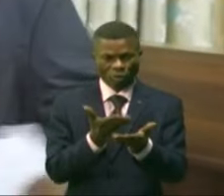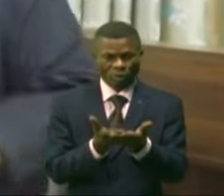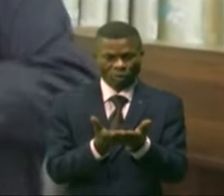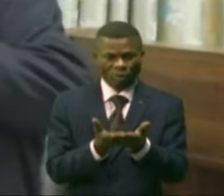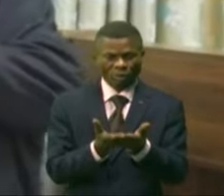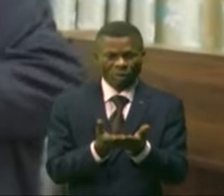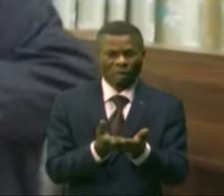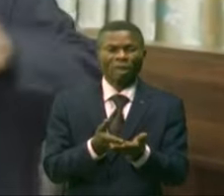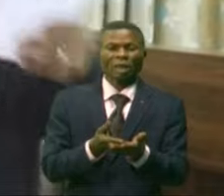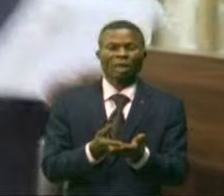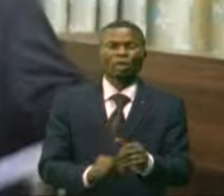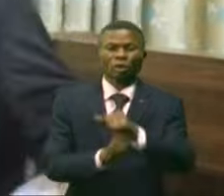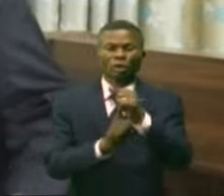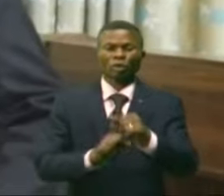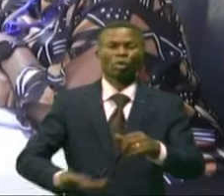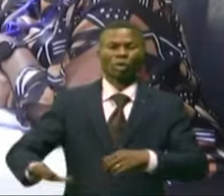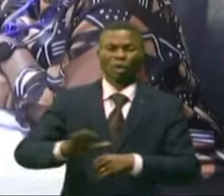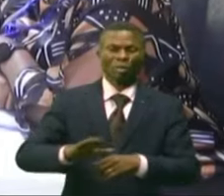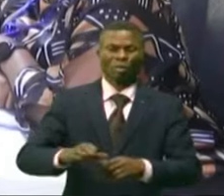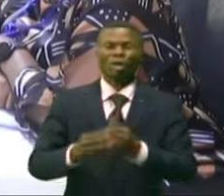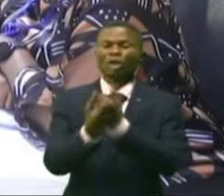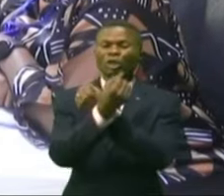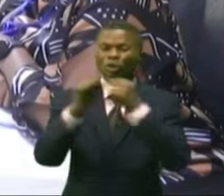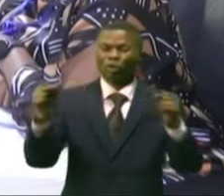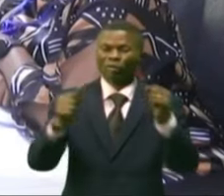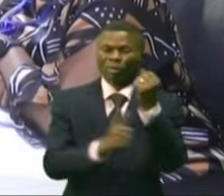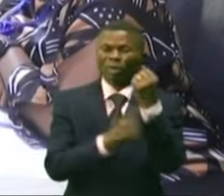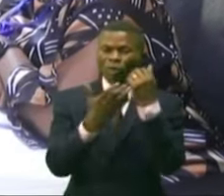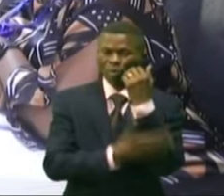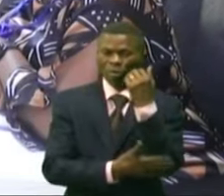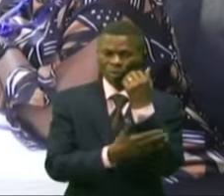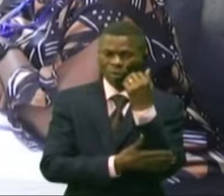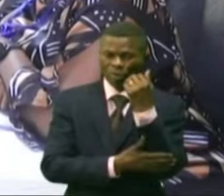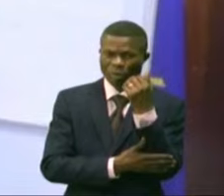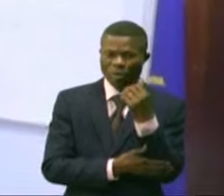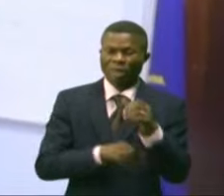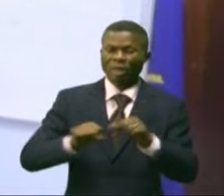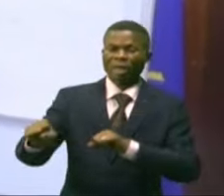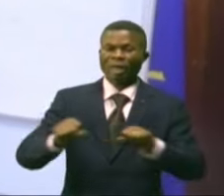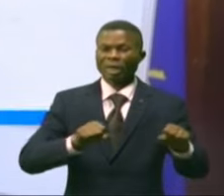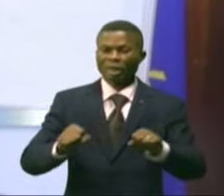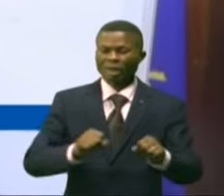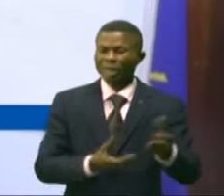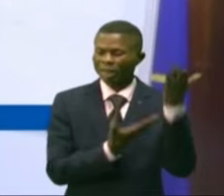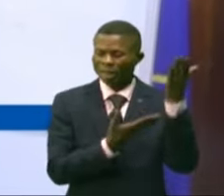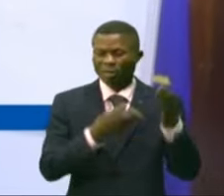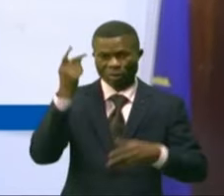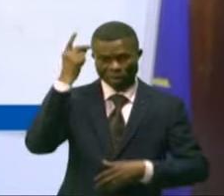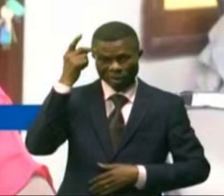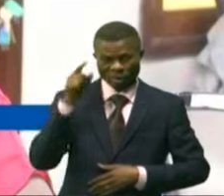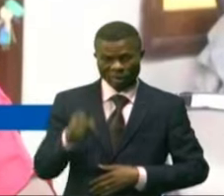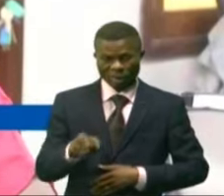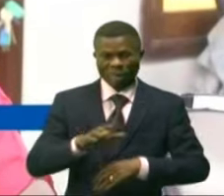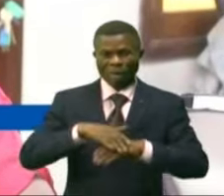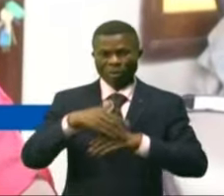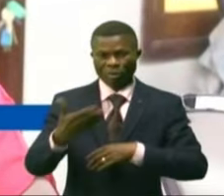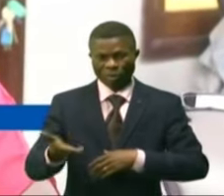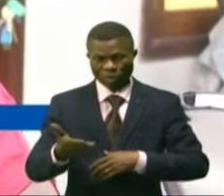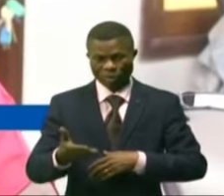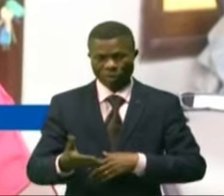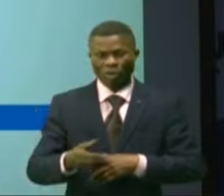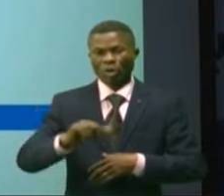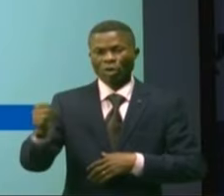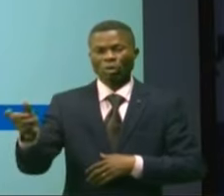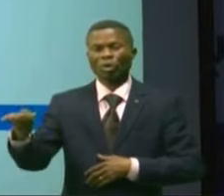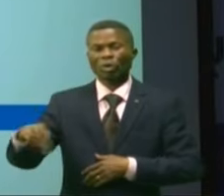'indice national des vulnérabilités sociales fera l'objet d'un test a priori à Kinshasa, ensuite dans deux autres